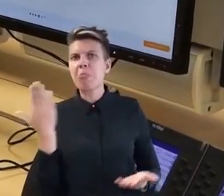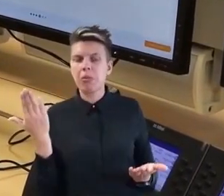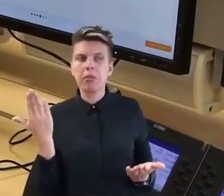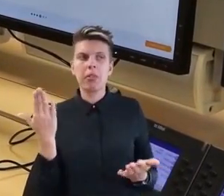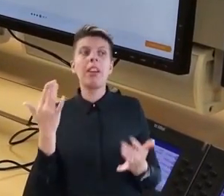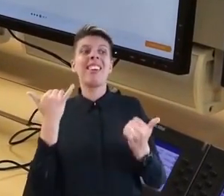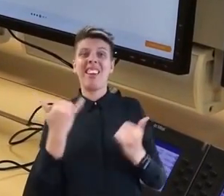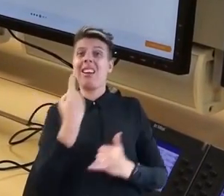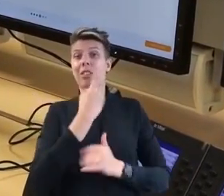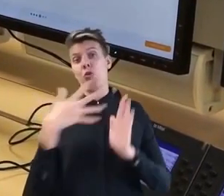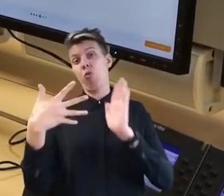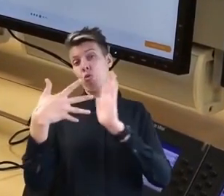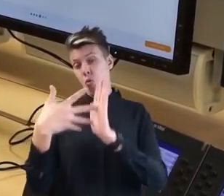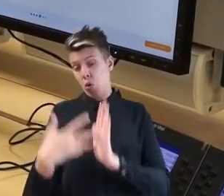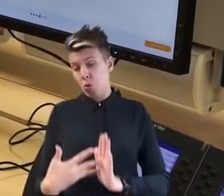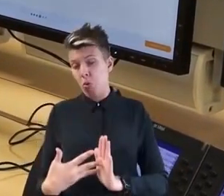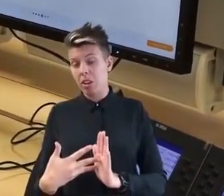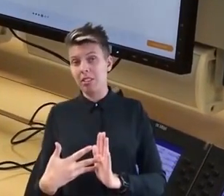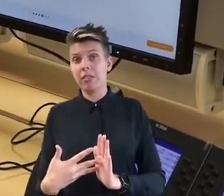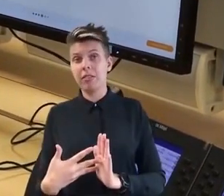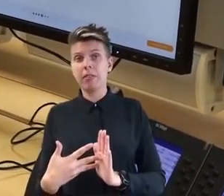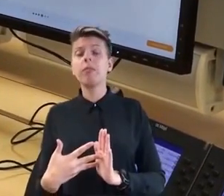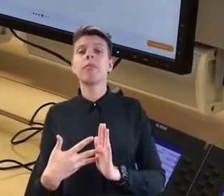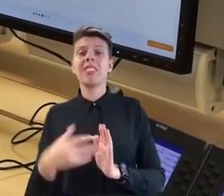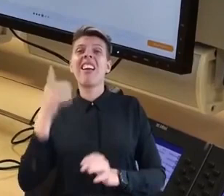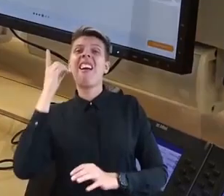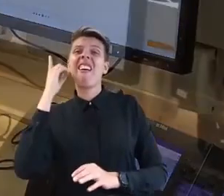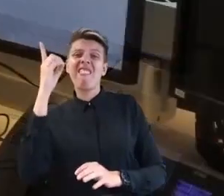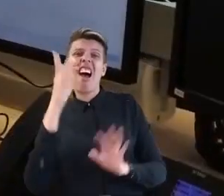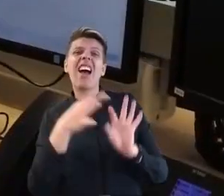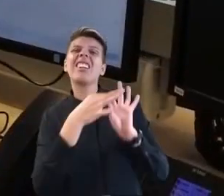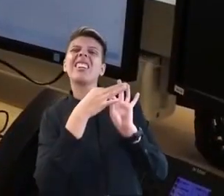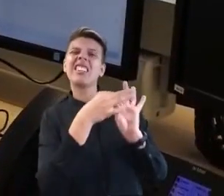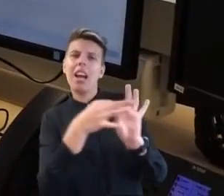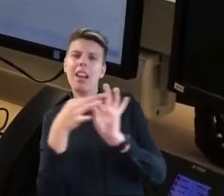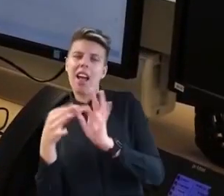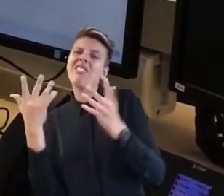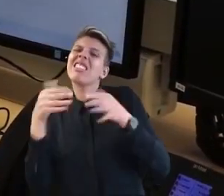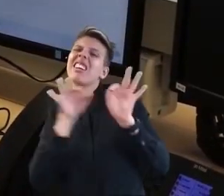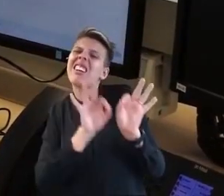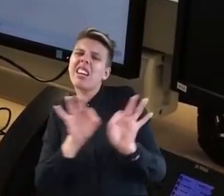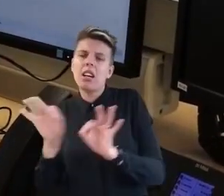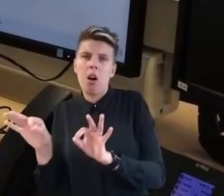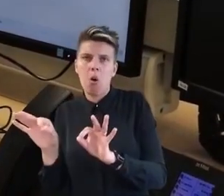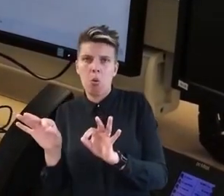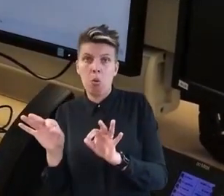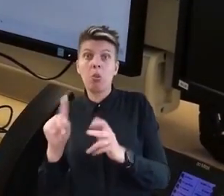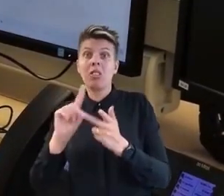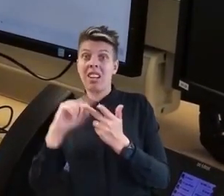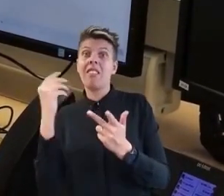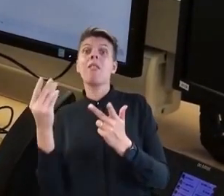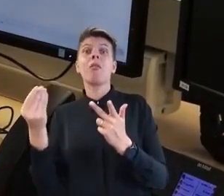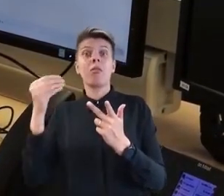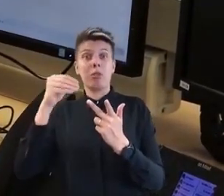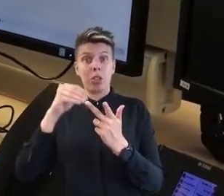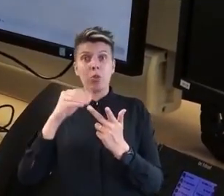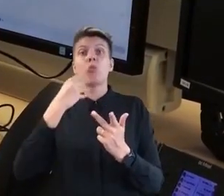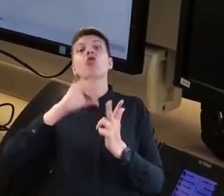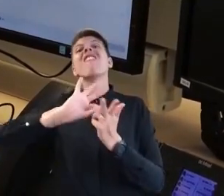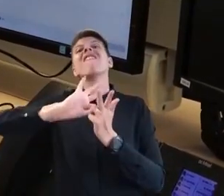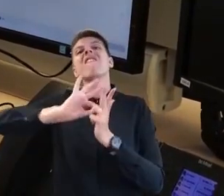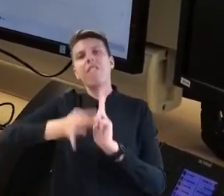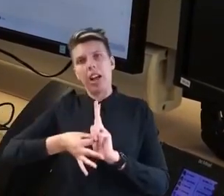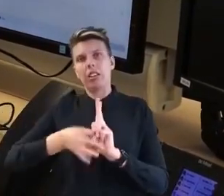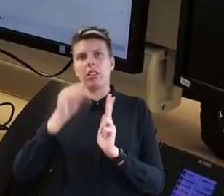einmal kontrollieren, welche Warnkanäle er hier bedienen will. Im nächsten Arbeitsschritt kommen die Fakten letztendlich in die